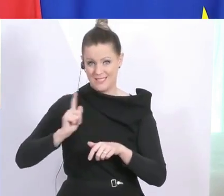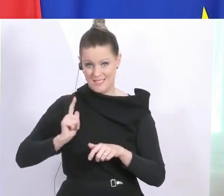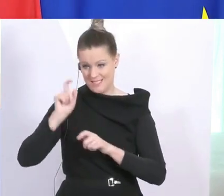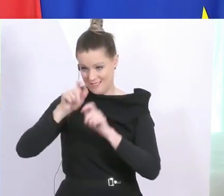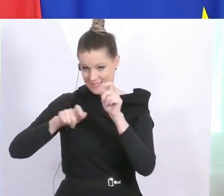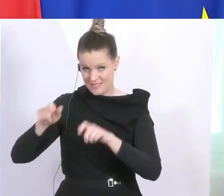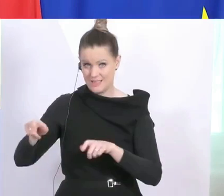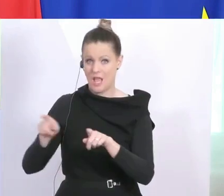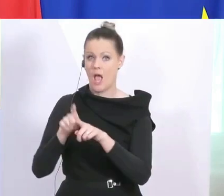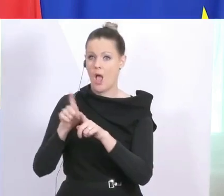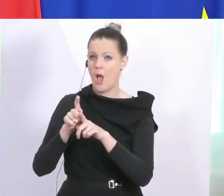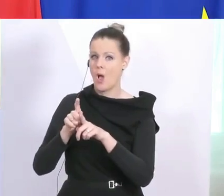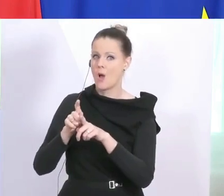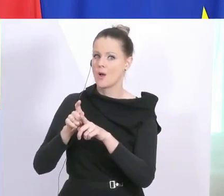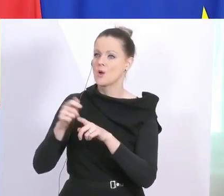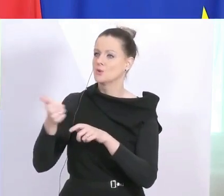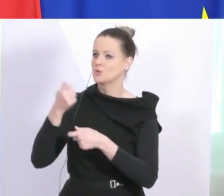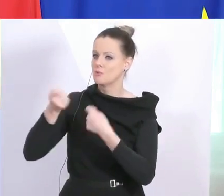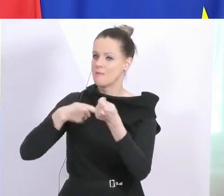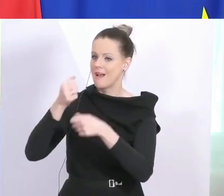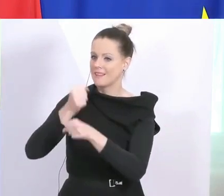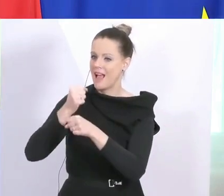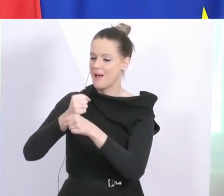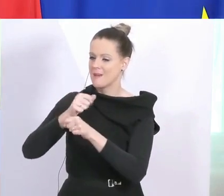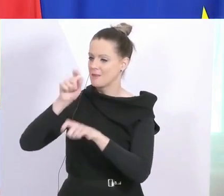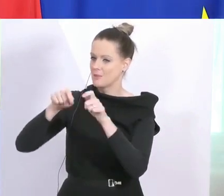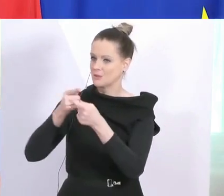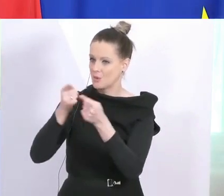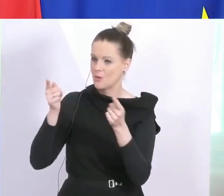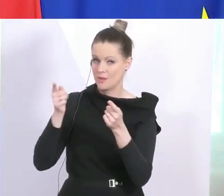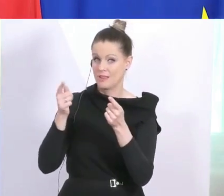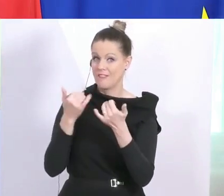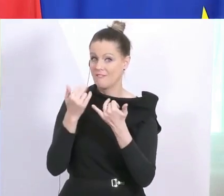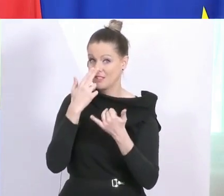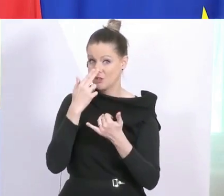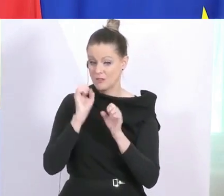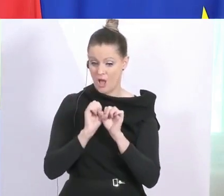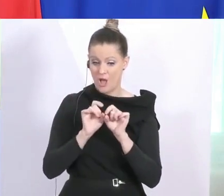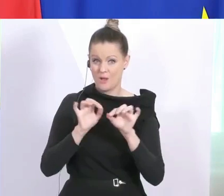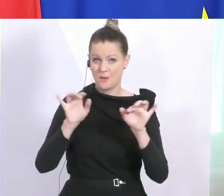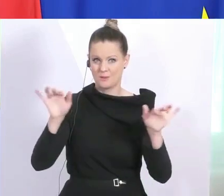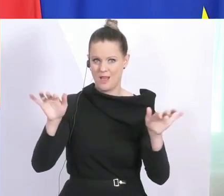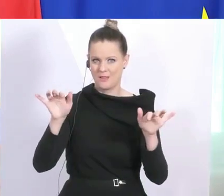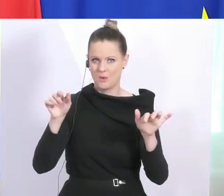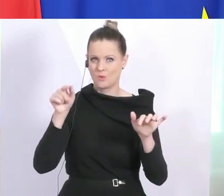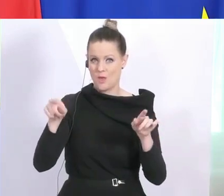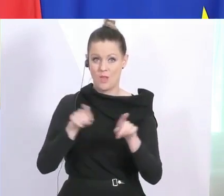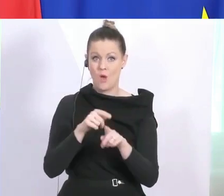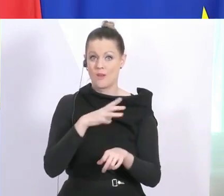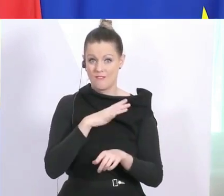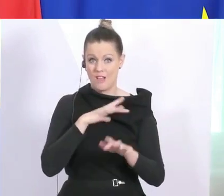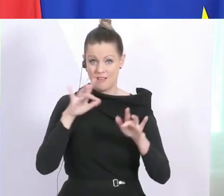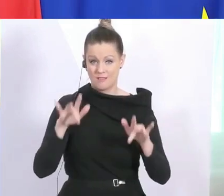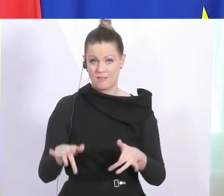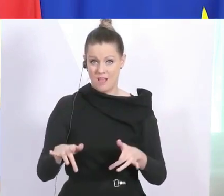Polizisten, Personen, die in Supermärkten arbeiten, um zu sehen, wie ist dort die Ausbreitung und gibt es dort die Gefahr, dass